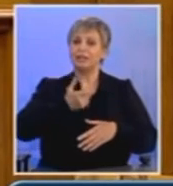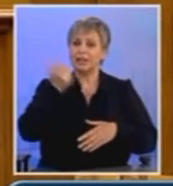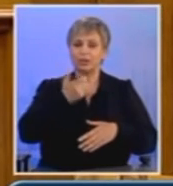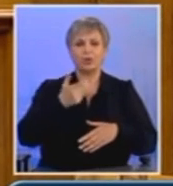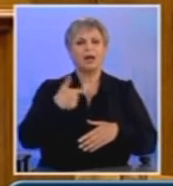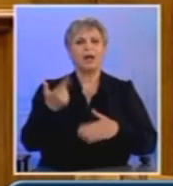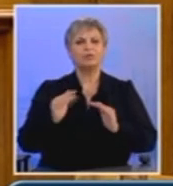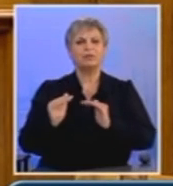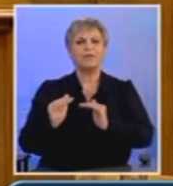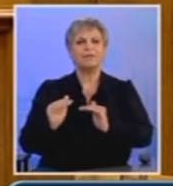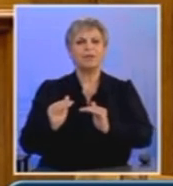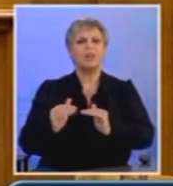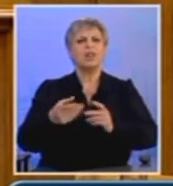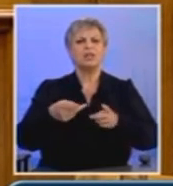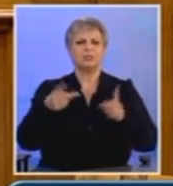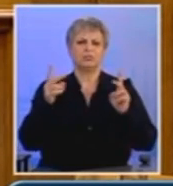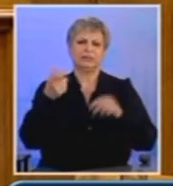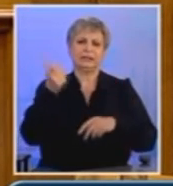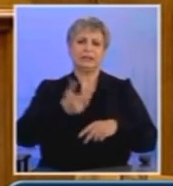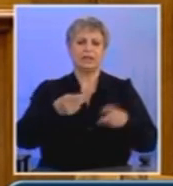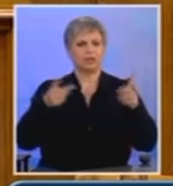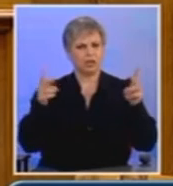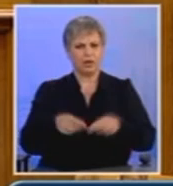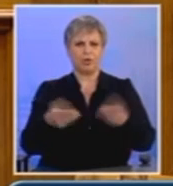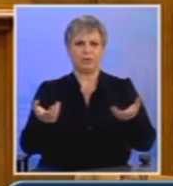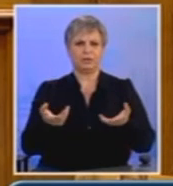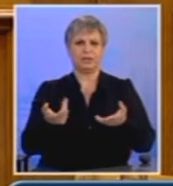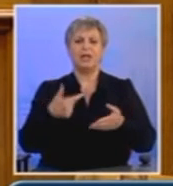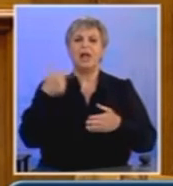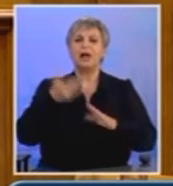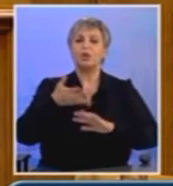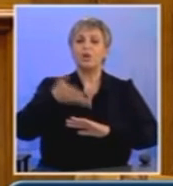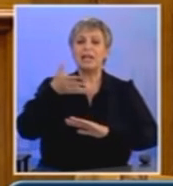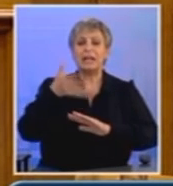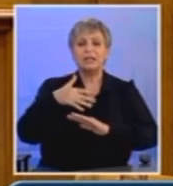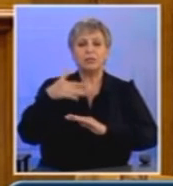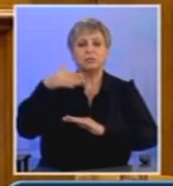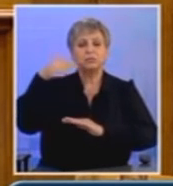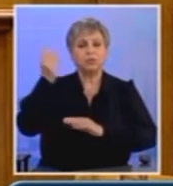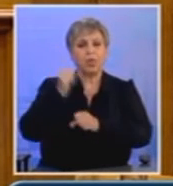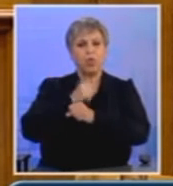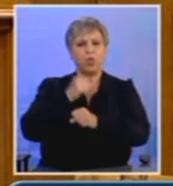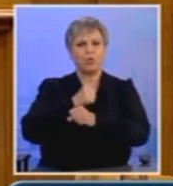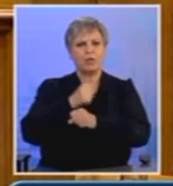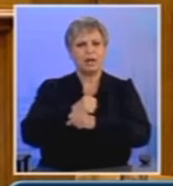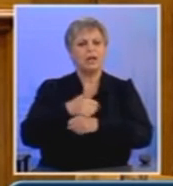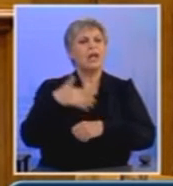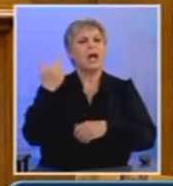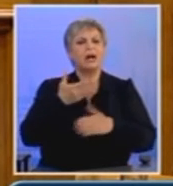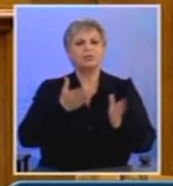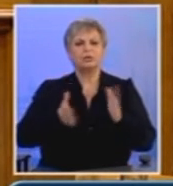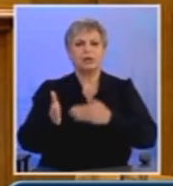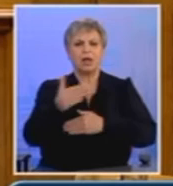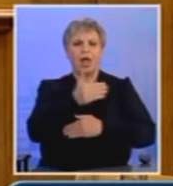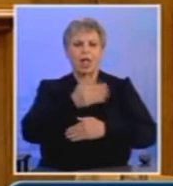δηλαδή στην ουσία, το κόψιμο των συντάξεων, για την αύξηση των ωρίων συνταξιοδότησης, για τους άδικους έμεσους χώρους, για